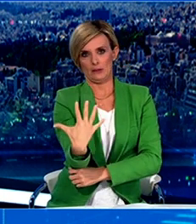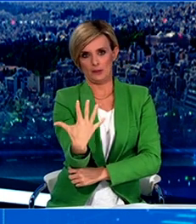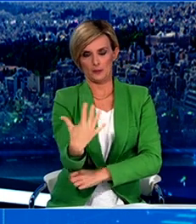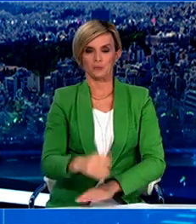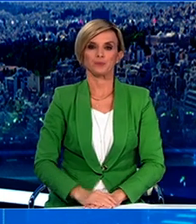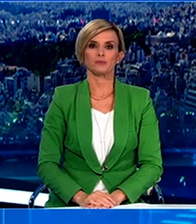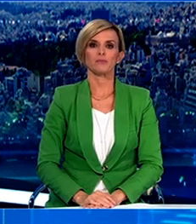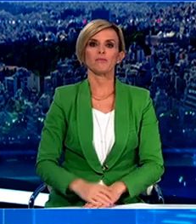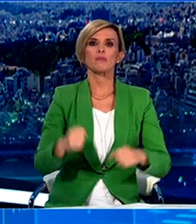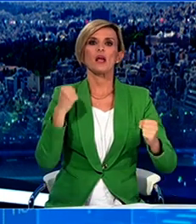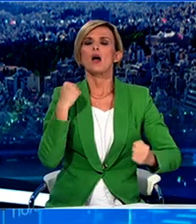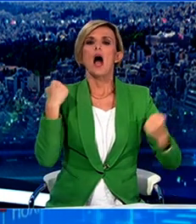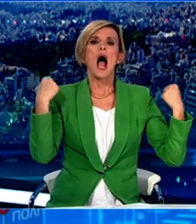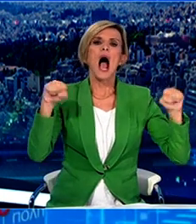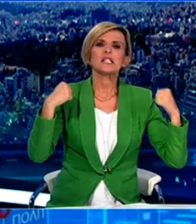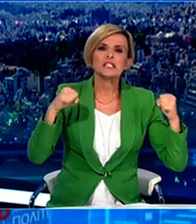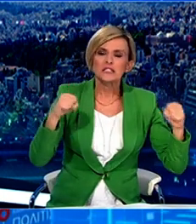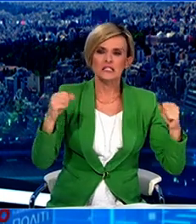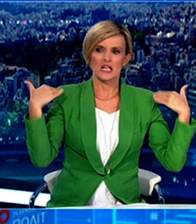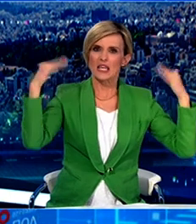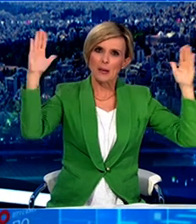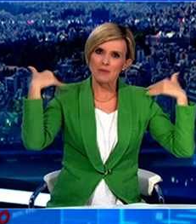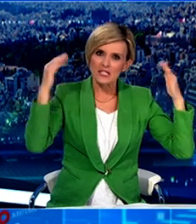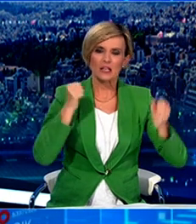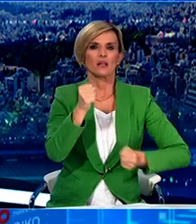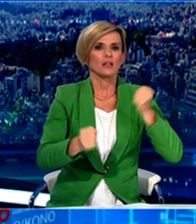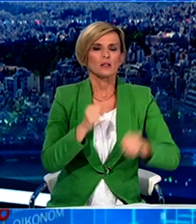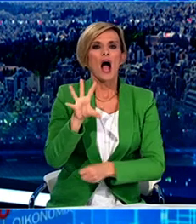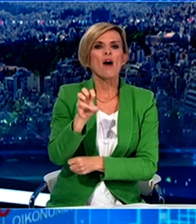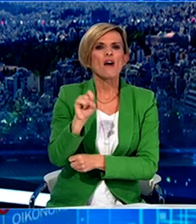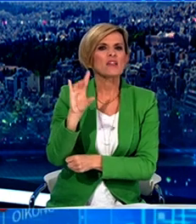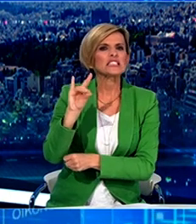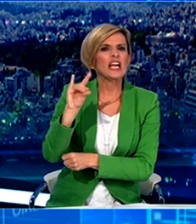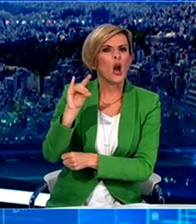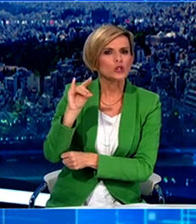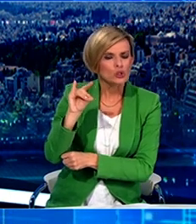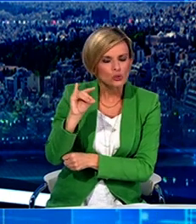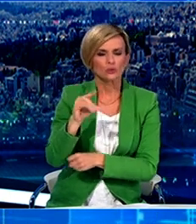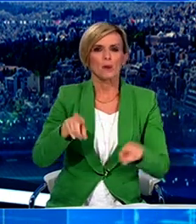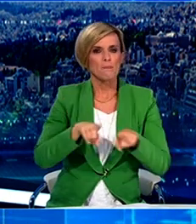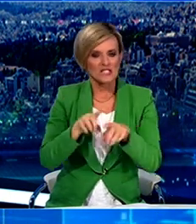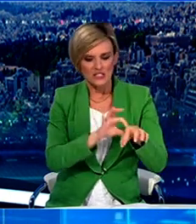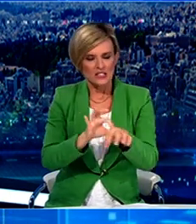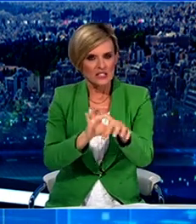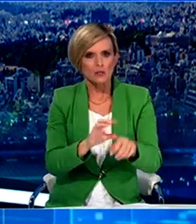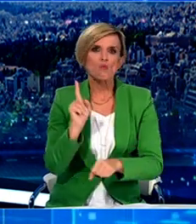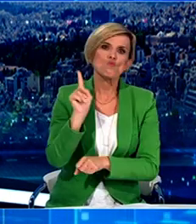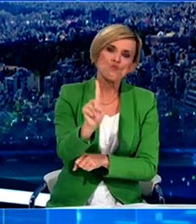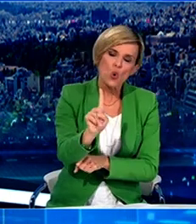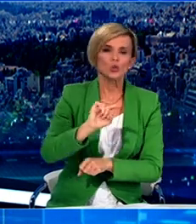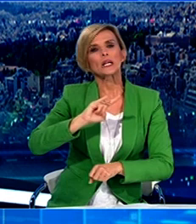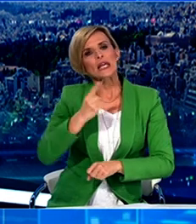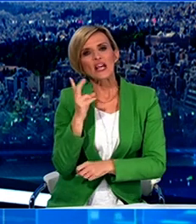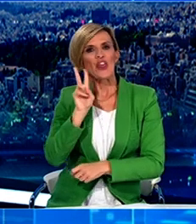Σωματική άσκηση σε εξωτερικό χώρο ή κίνηση με κατοικίδιο ζώο, ατομικά ή ένα-δύο άτομα, υπό την προϋπόθεση